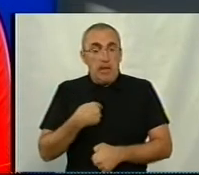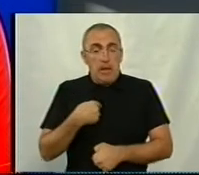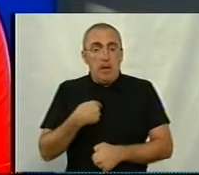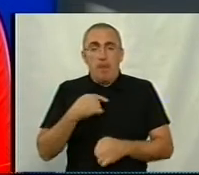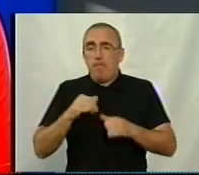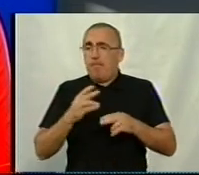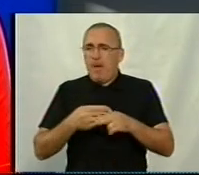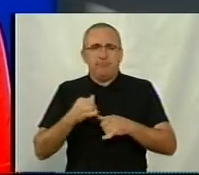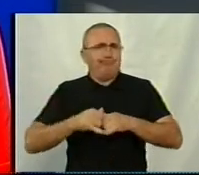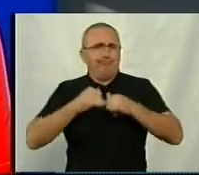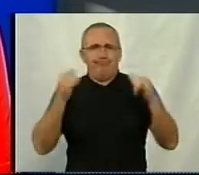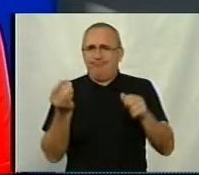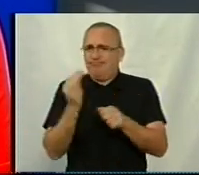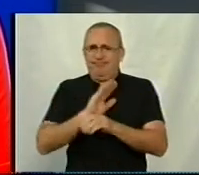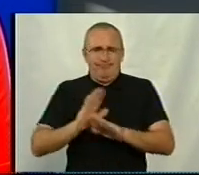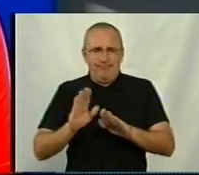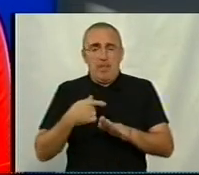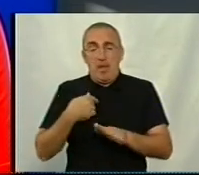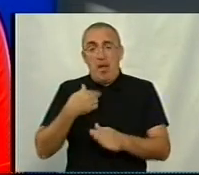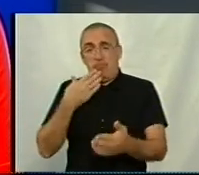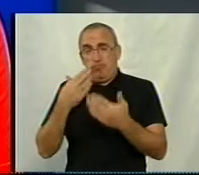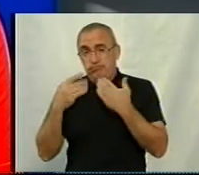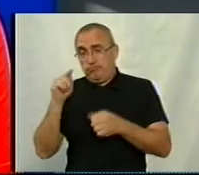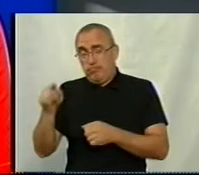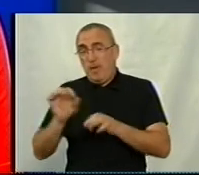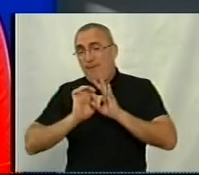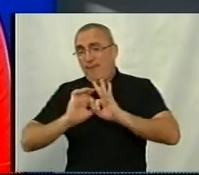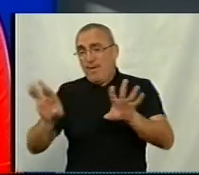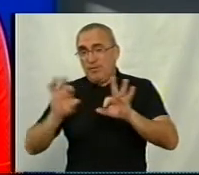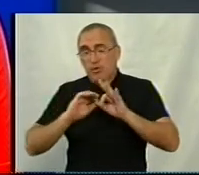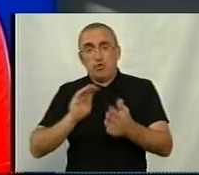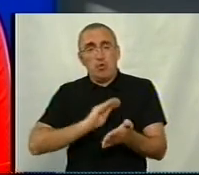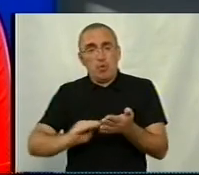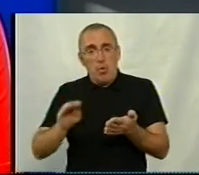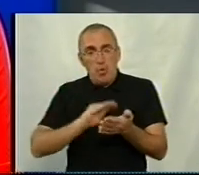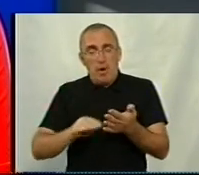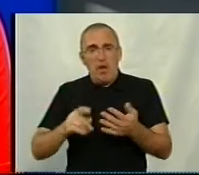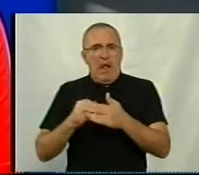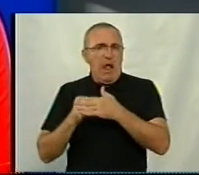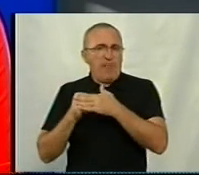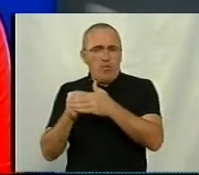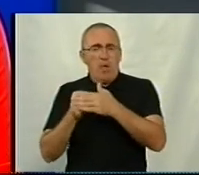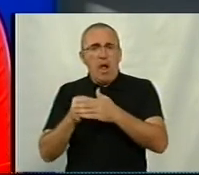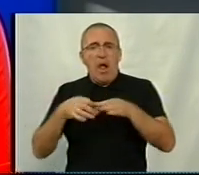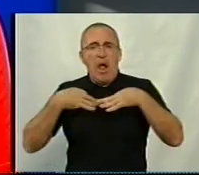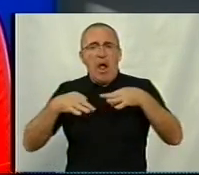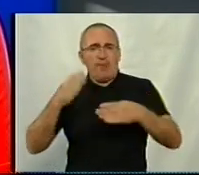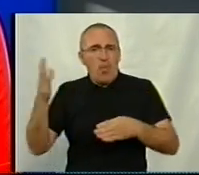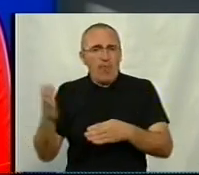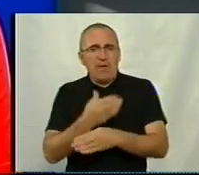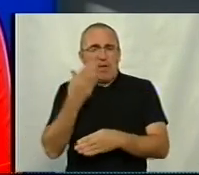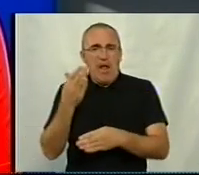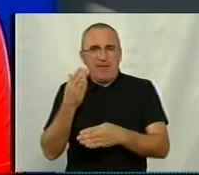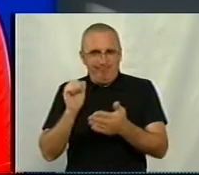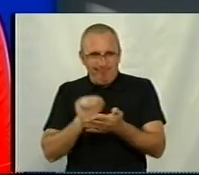перебільшення можу сказати, тому що я посилаюся на висловлювання журналістів авторитетних автовидань України,